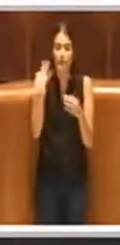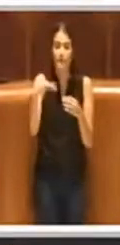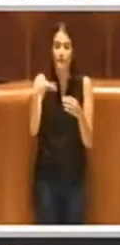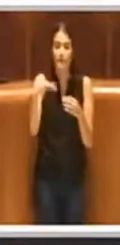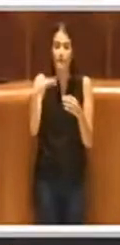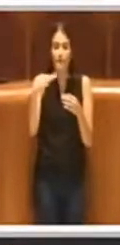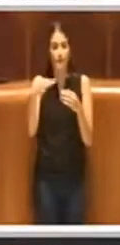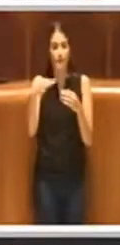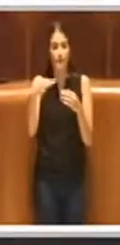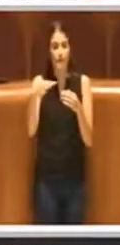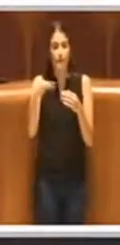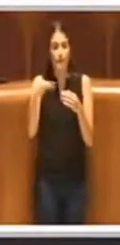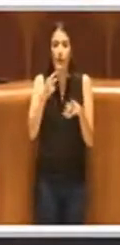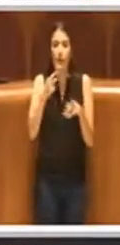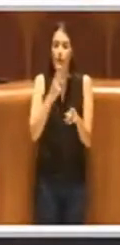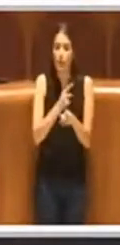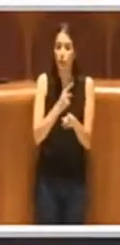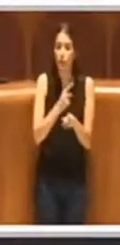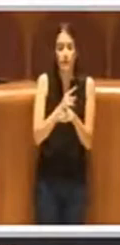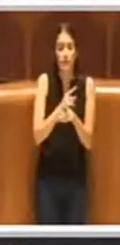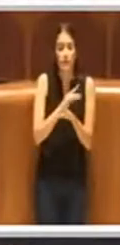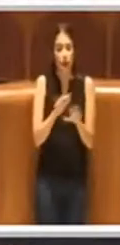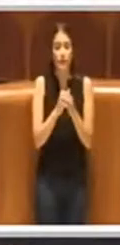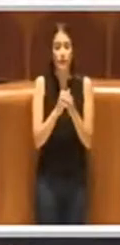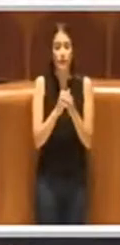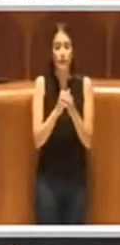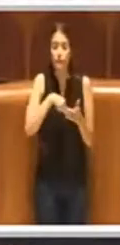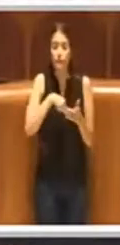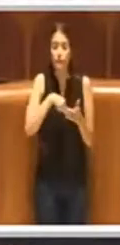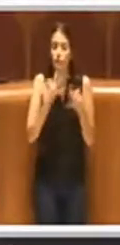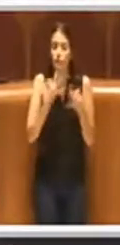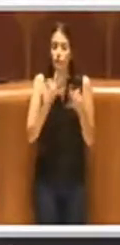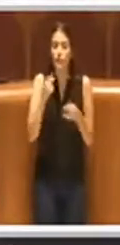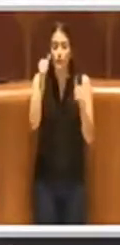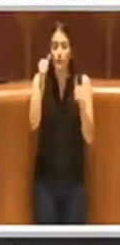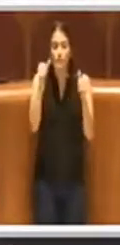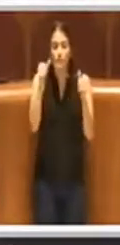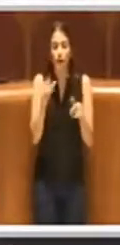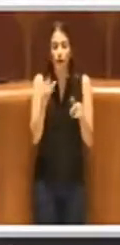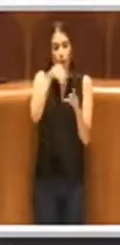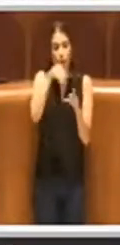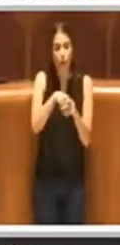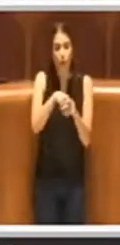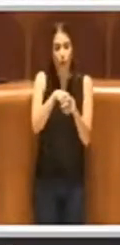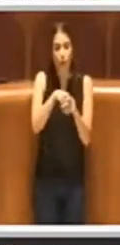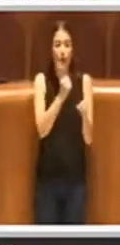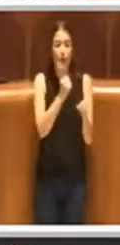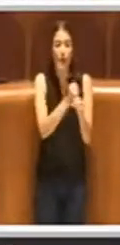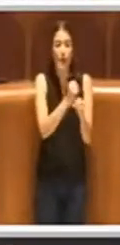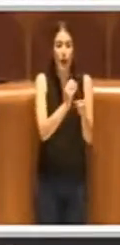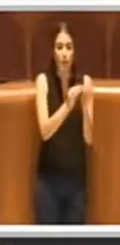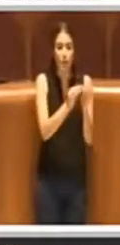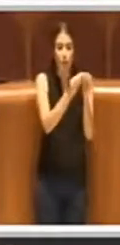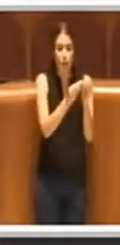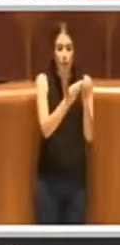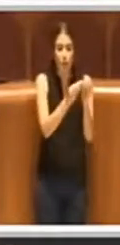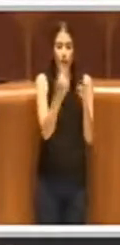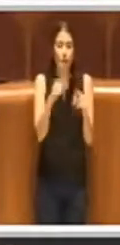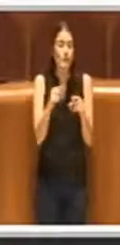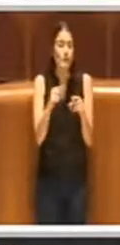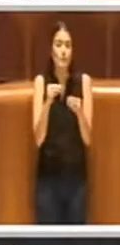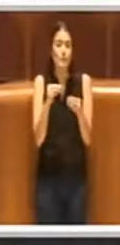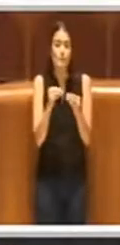necessari Siamo sicuri che un bando che include il rifacimento dei lavori sia il metodo più